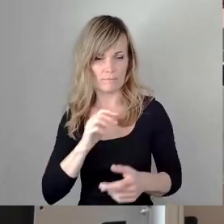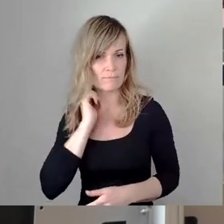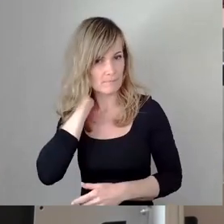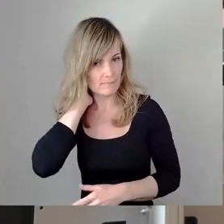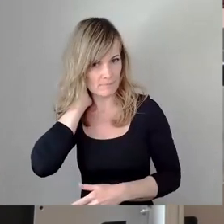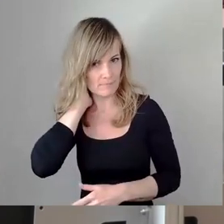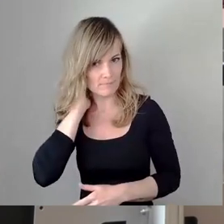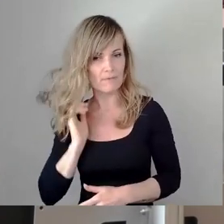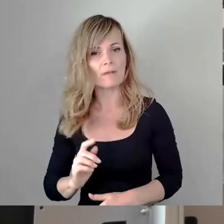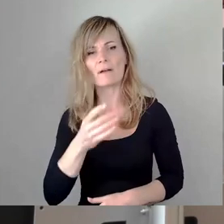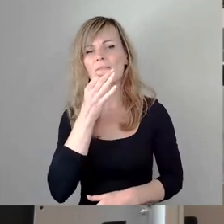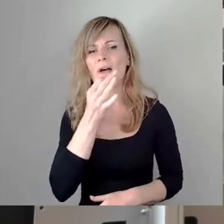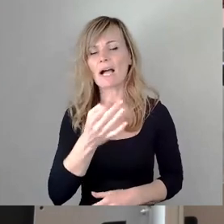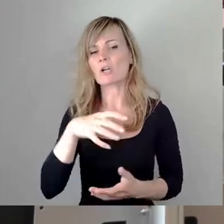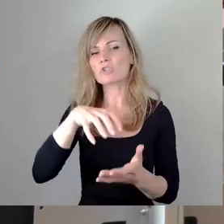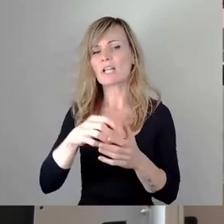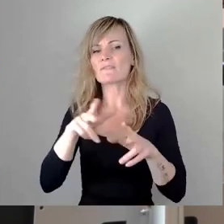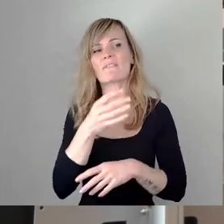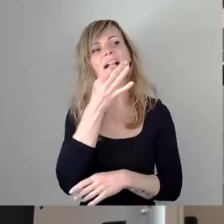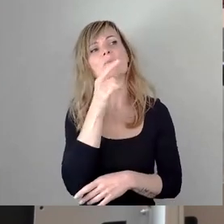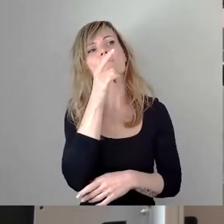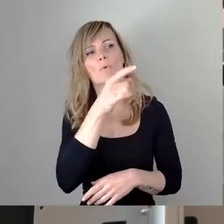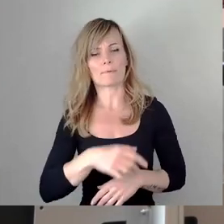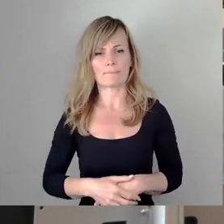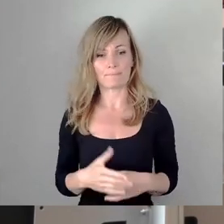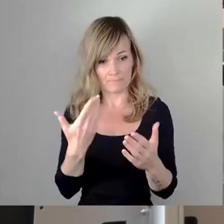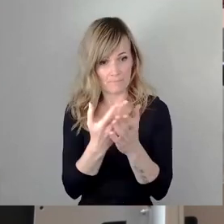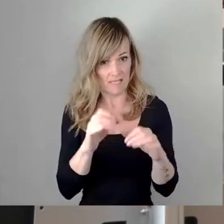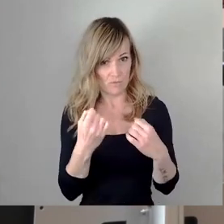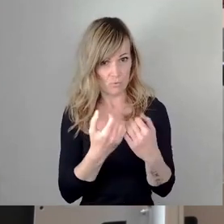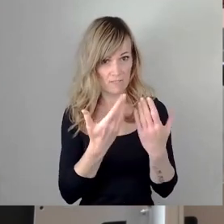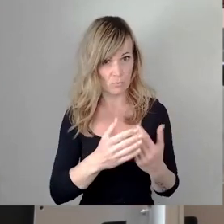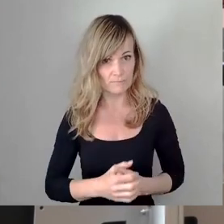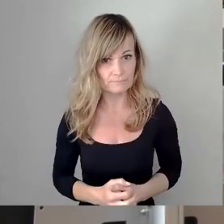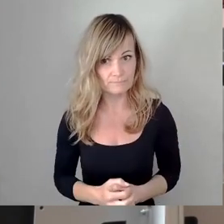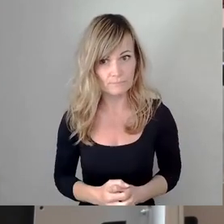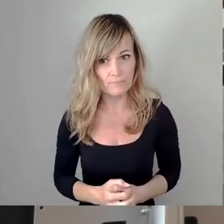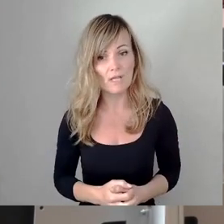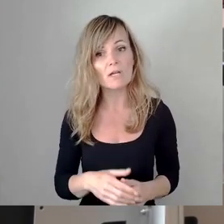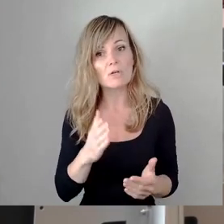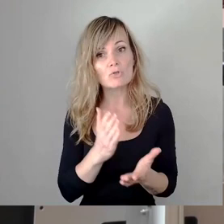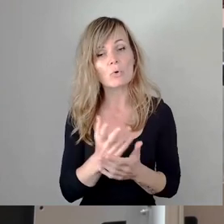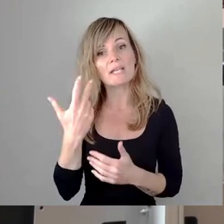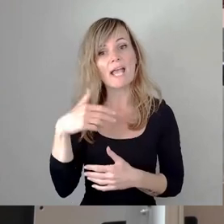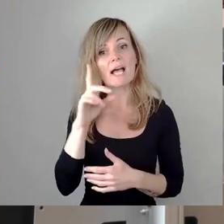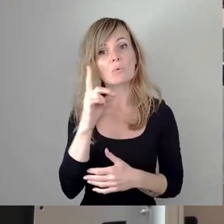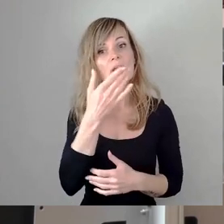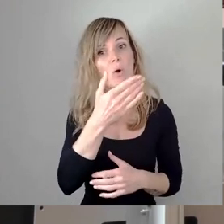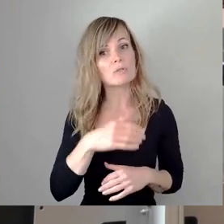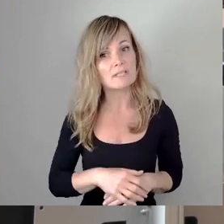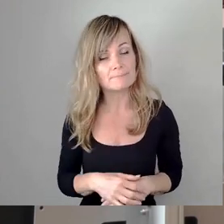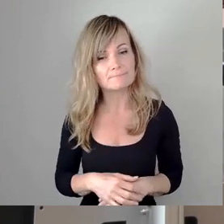Frage an die Stadtverwaltung in dieser Situation. Ich habe ja bereits Zardunhauser vorhin mit ihrer